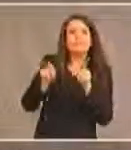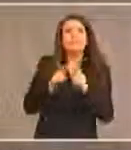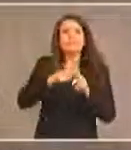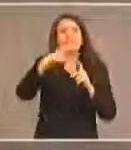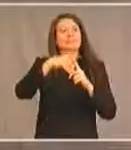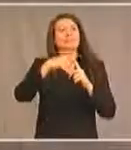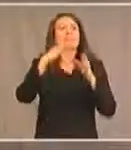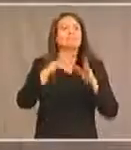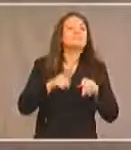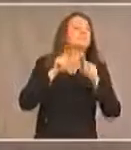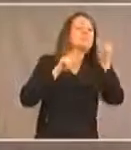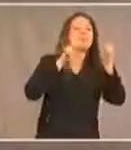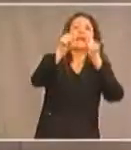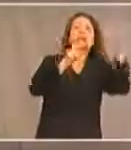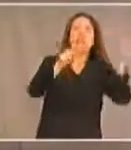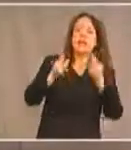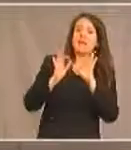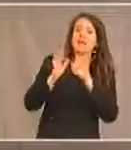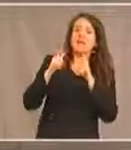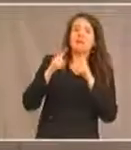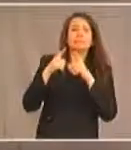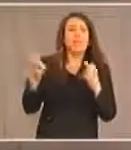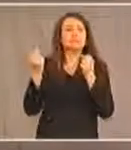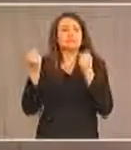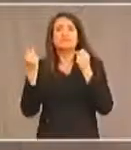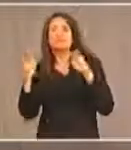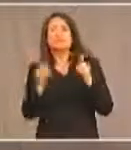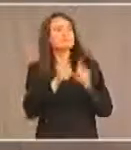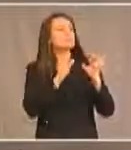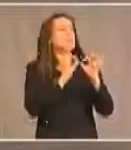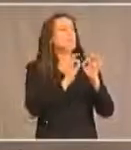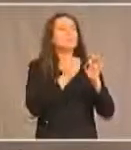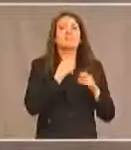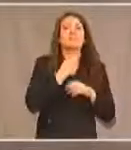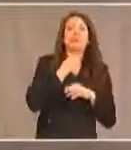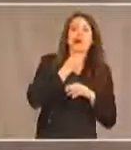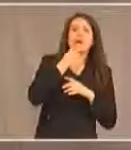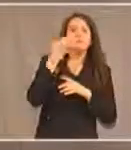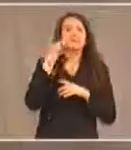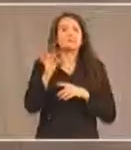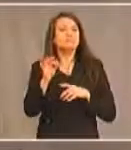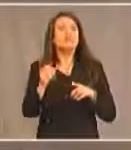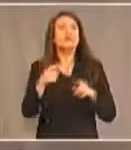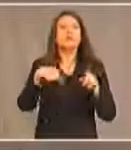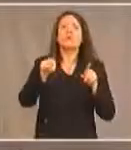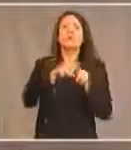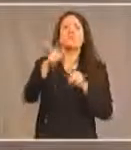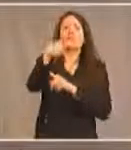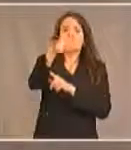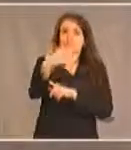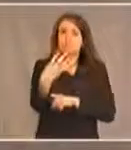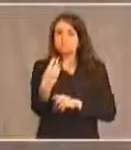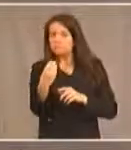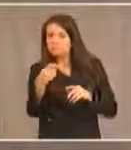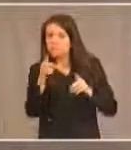caméras aux interprètes en langage signé et aux interprètes et donc comme auditoire vous pouvez encore